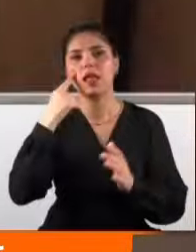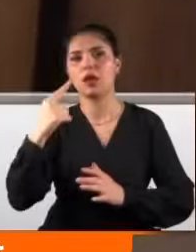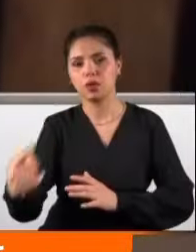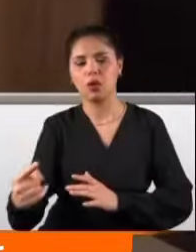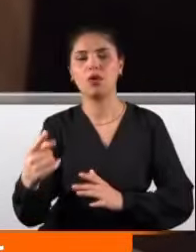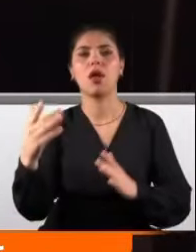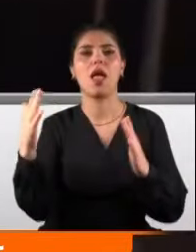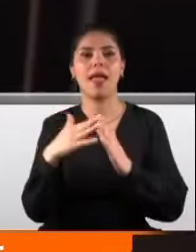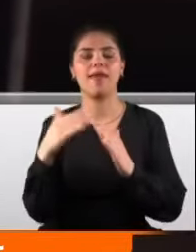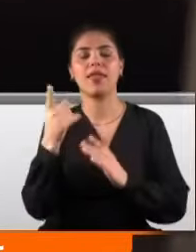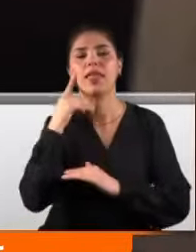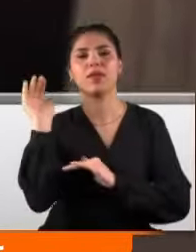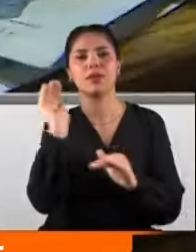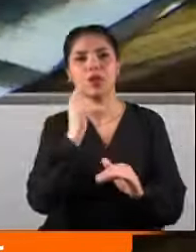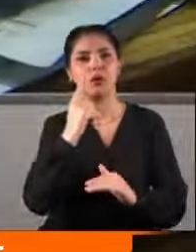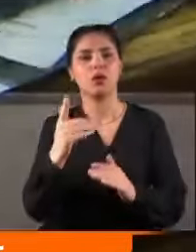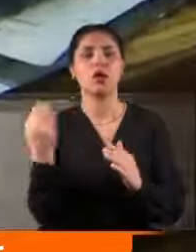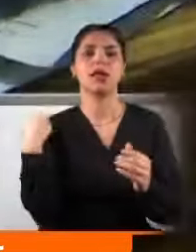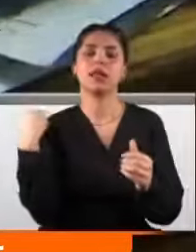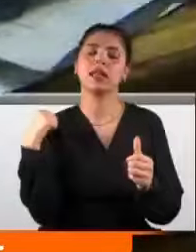devlet desteğiyle yenileyebilecek.